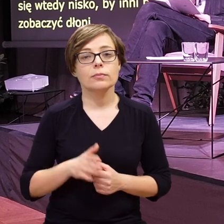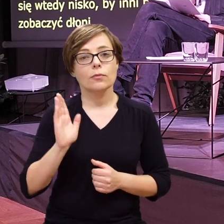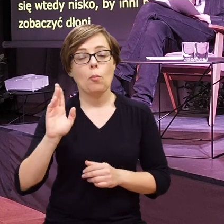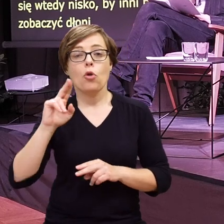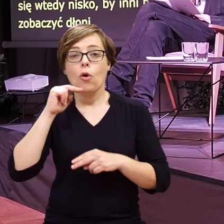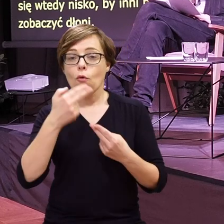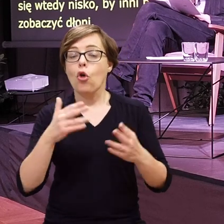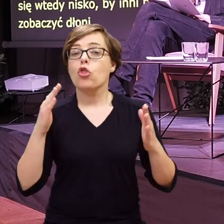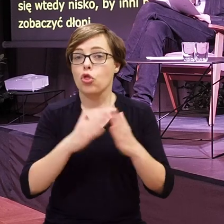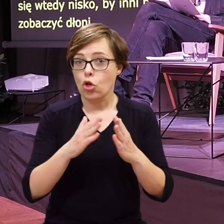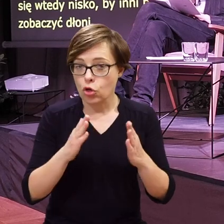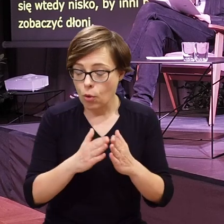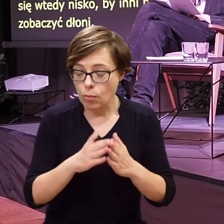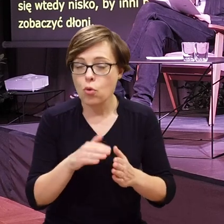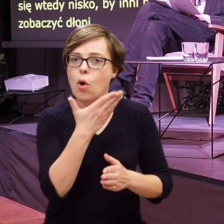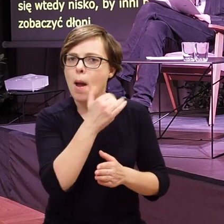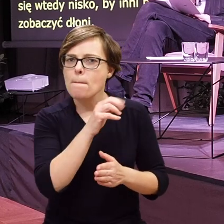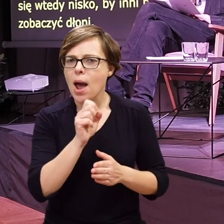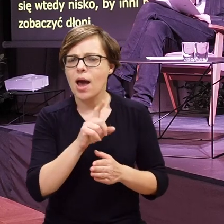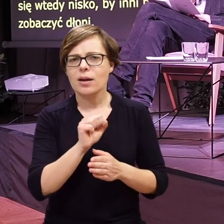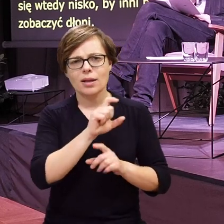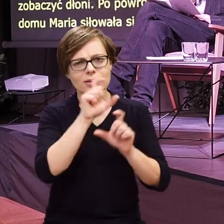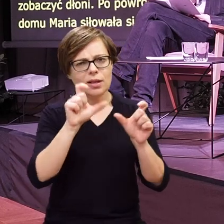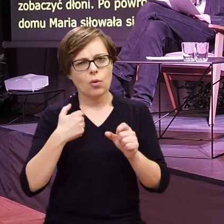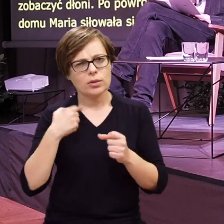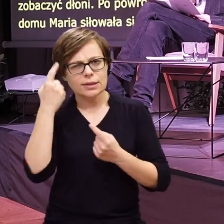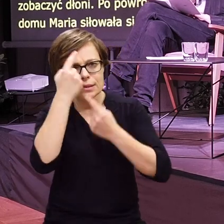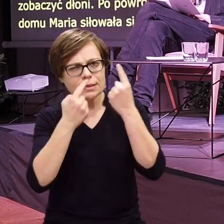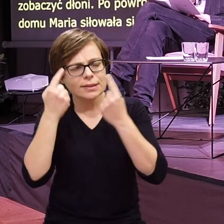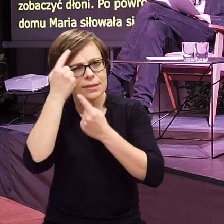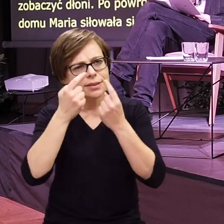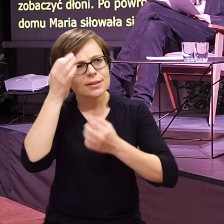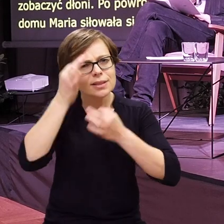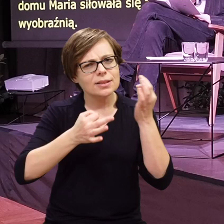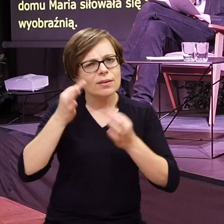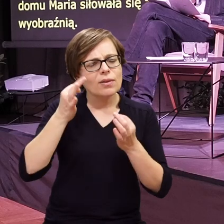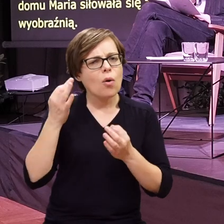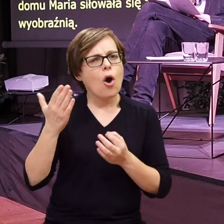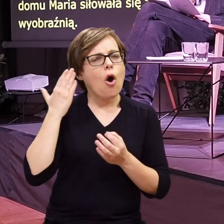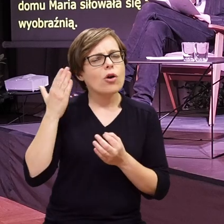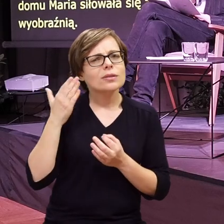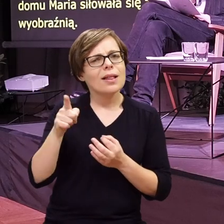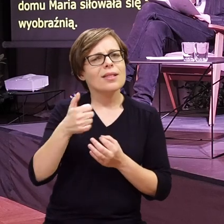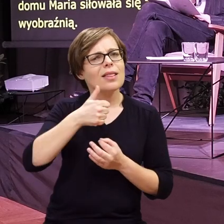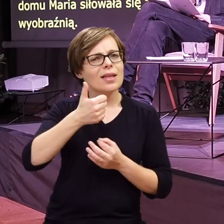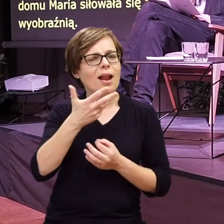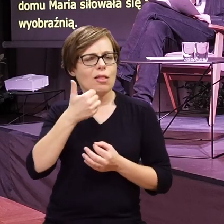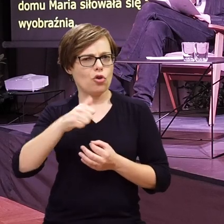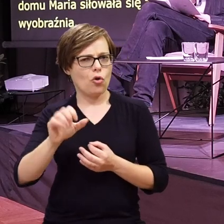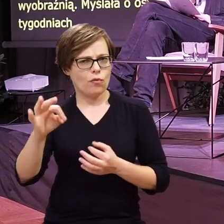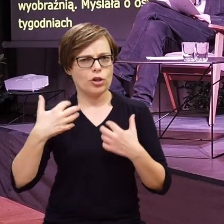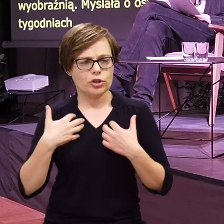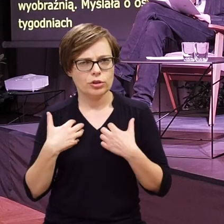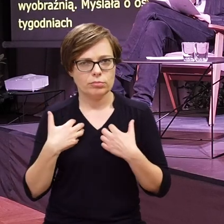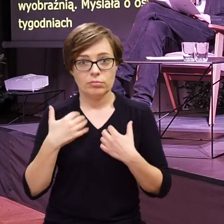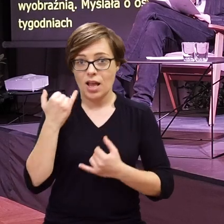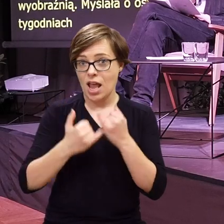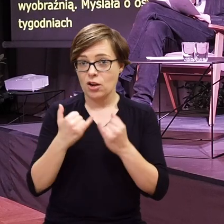Po powrocie do domu Maria usiłowała się z wyobraźnią. Myślała o ostatnich tygodniach w życiu Wiktora.